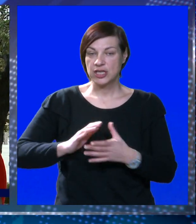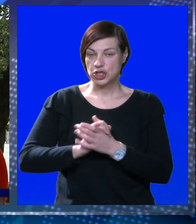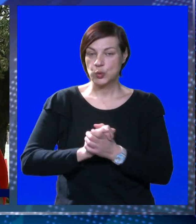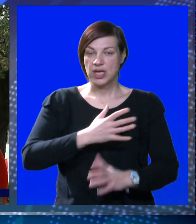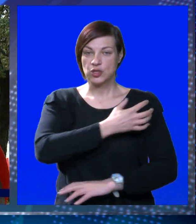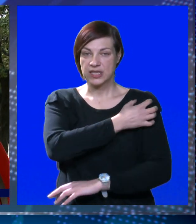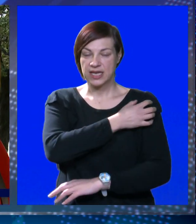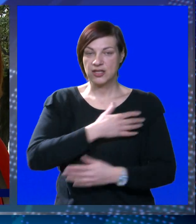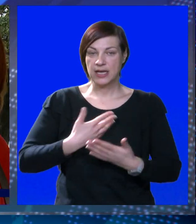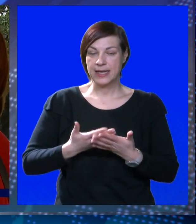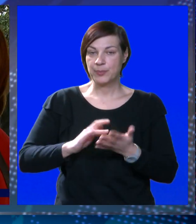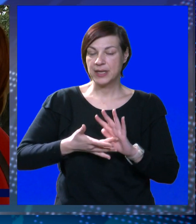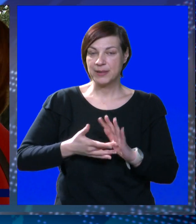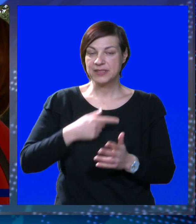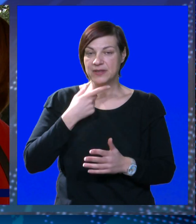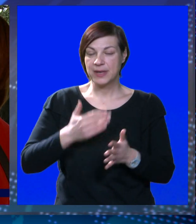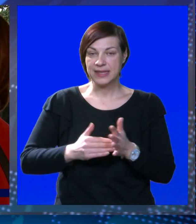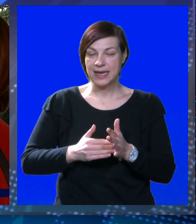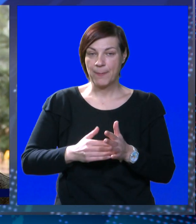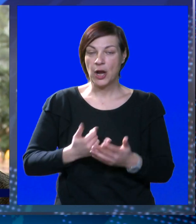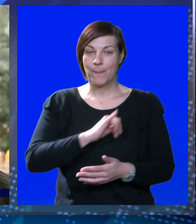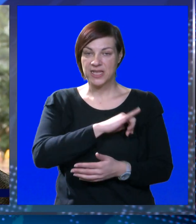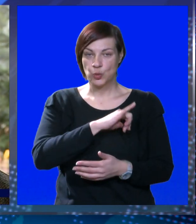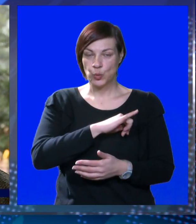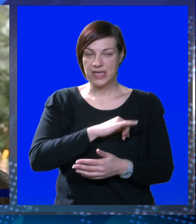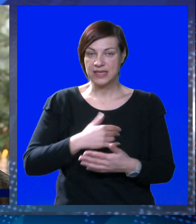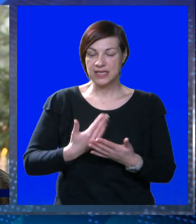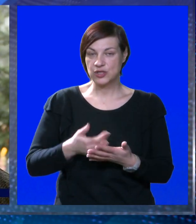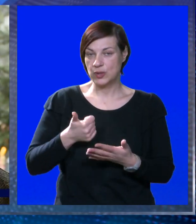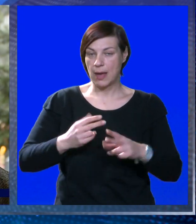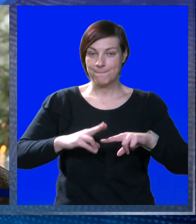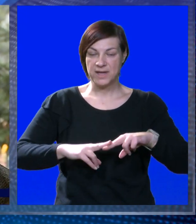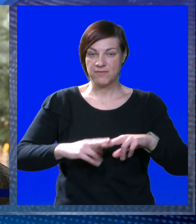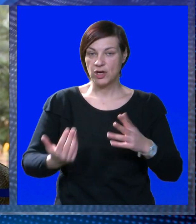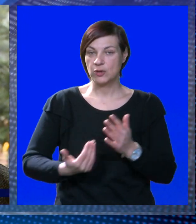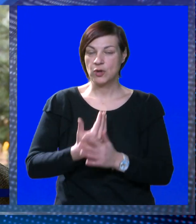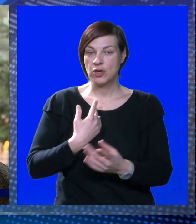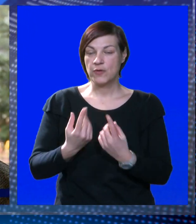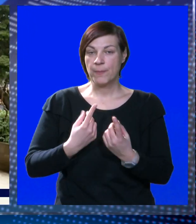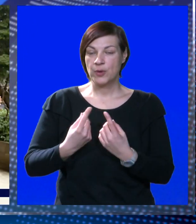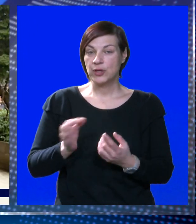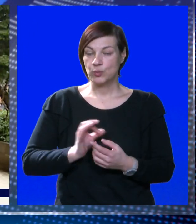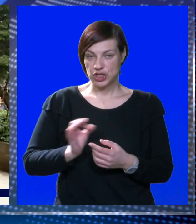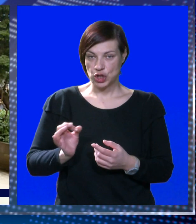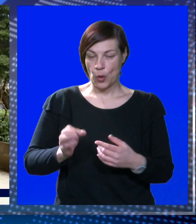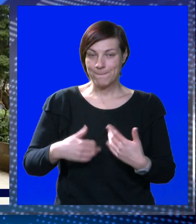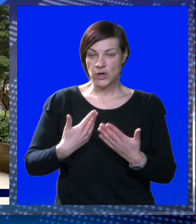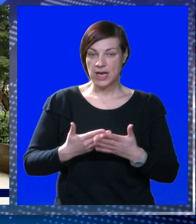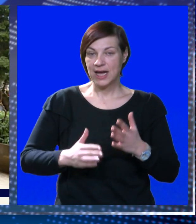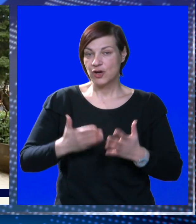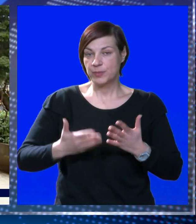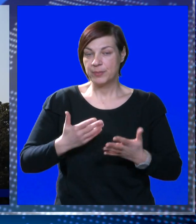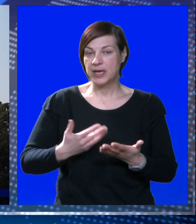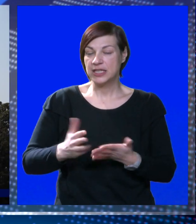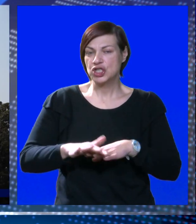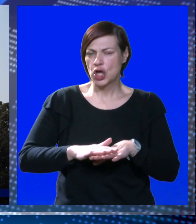očekuje suradnju s gradonačelnikom jer bi nam svima ističe trebalo biti u interesu da ta prva odluka o novom režimu bude što bolja, kako